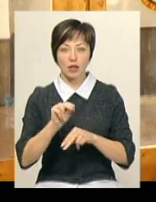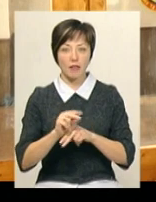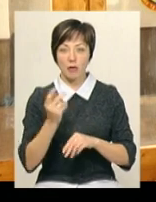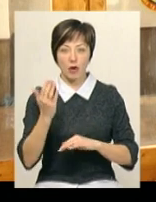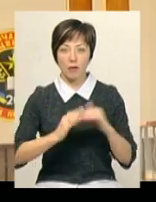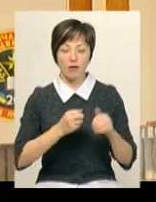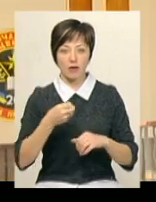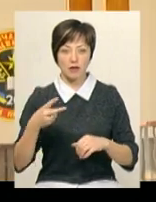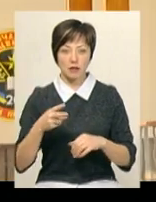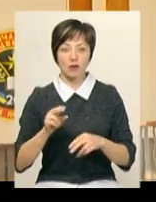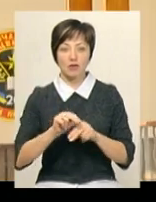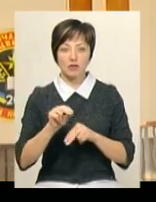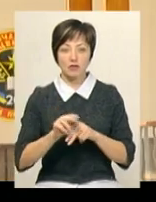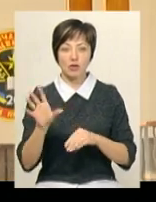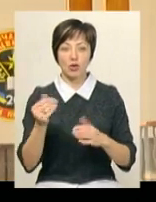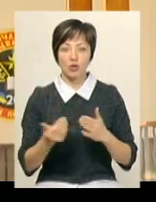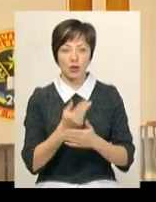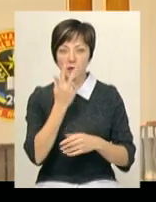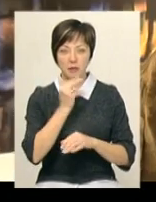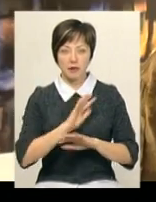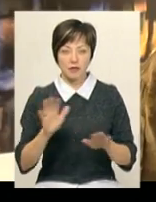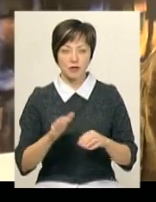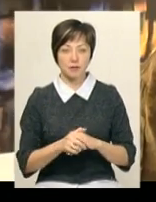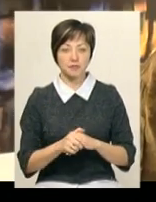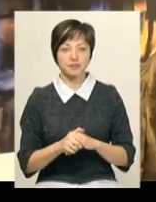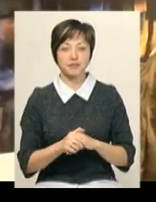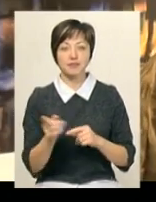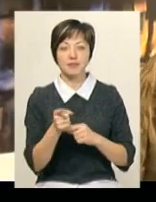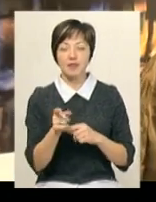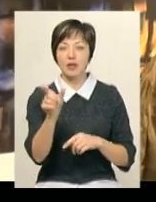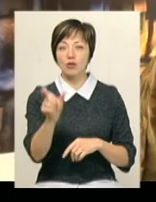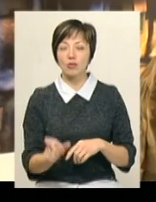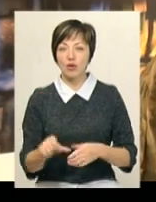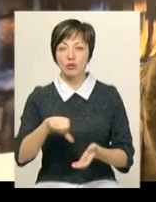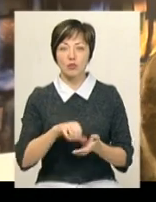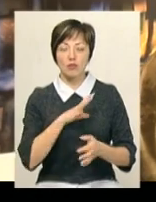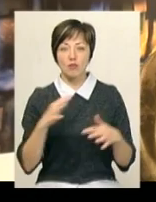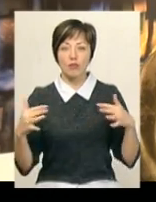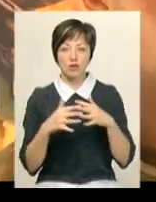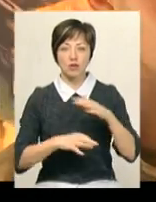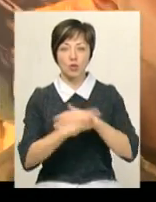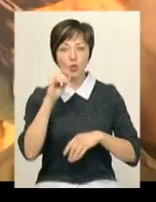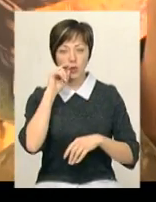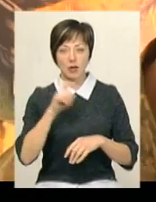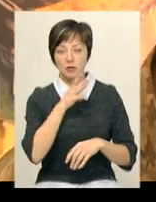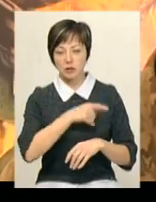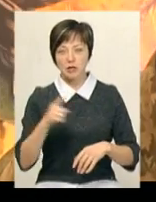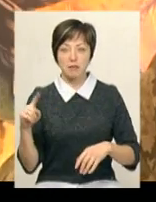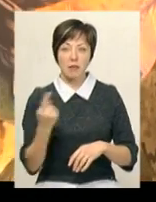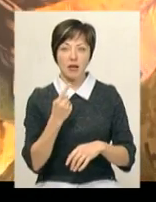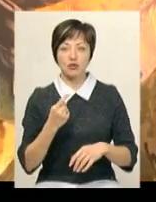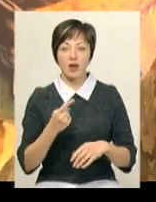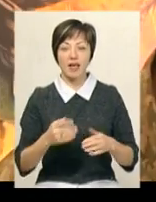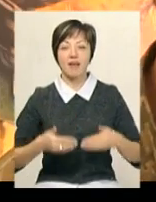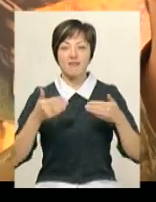їхній професії. Учать усе знову, непривично все. Тернополянин Ігор Смутко брав участь у бойових діях на сході країни під час першої хвилі